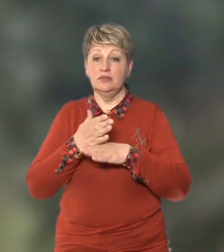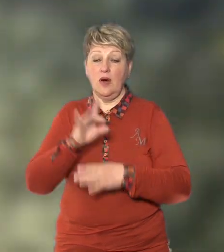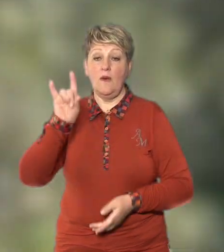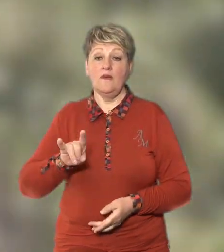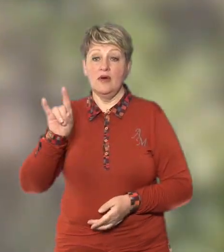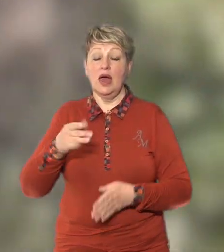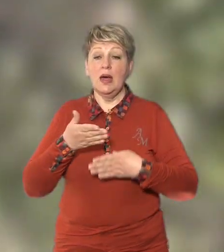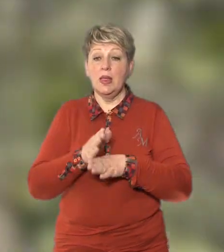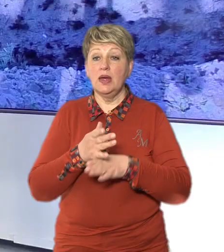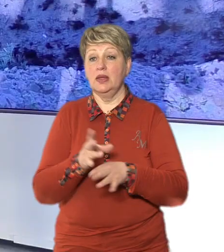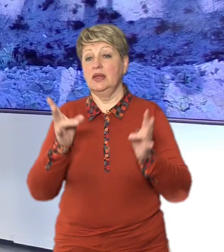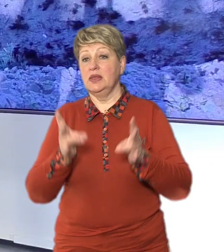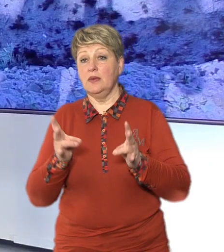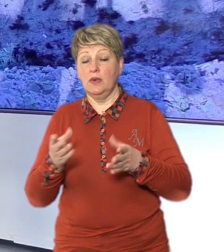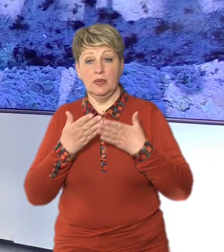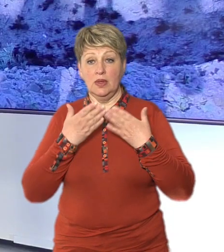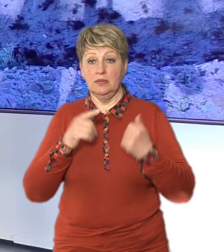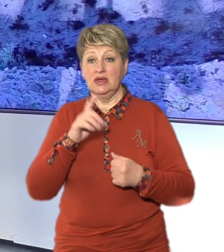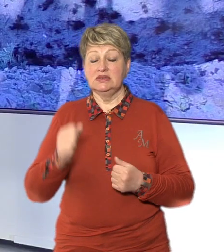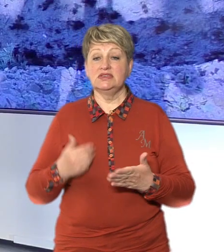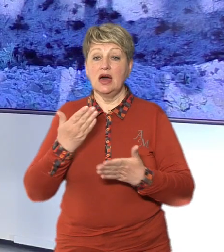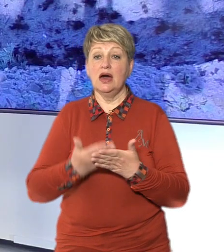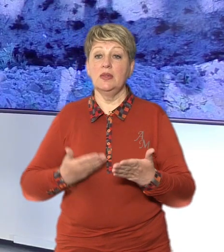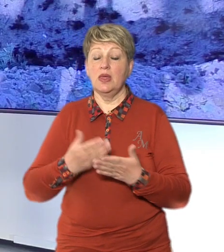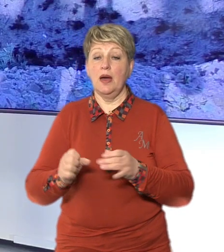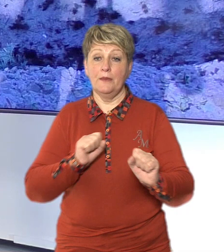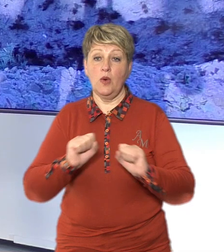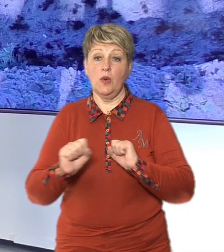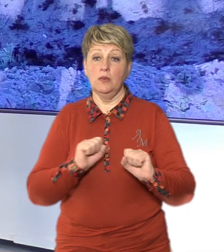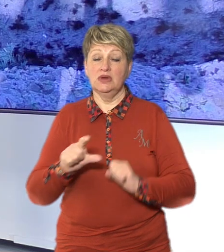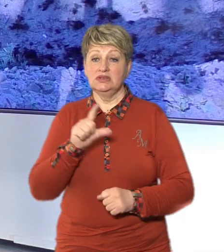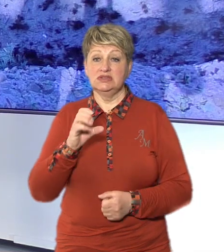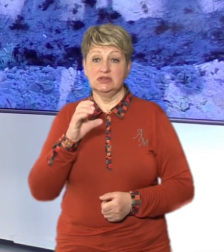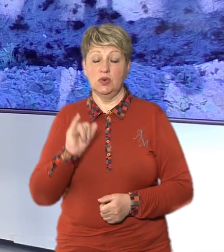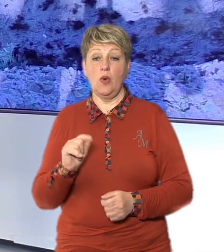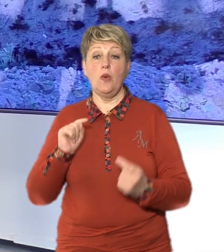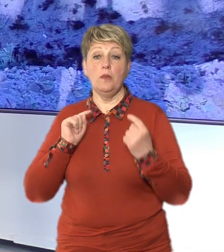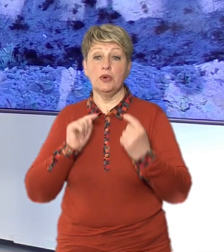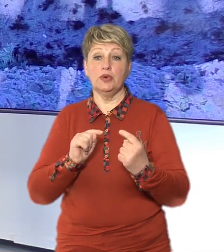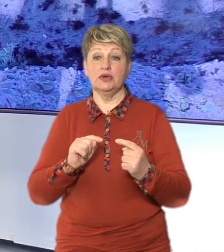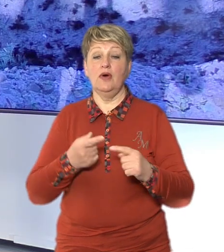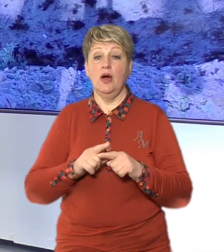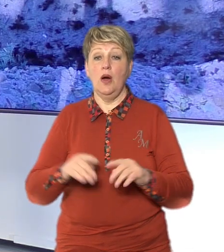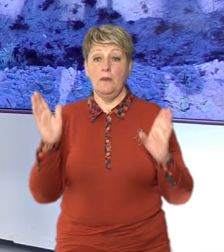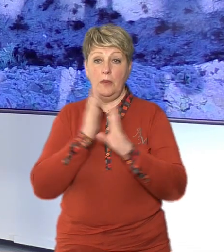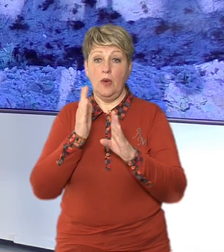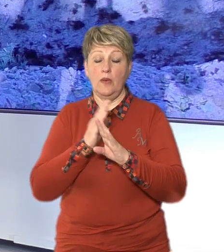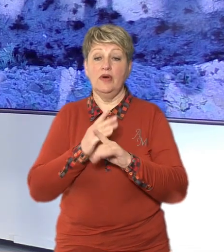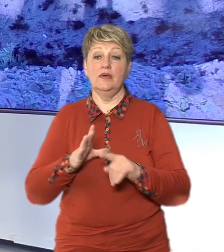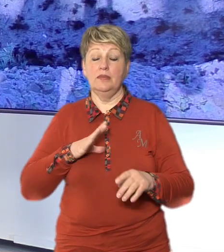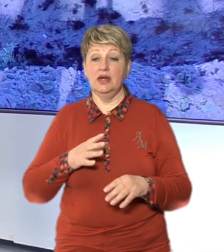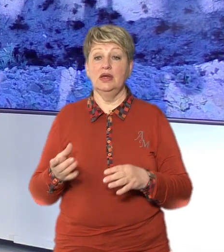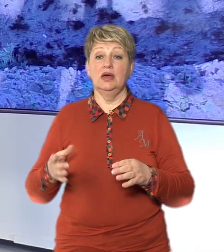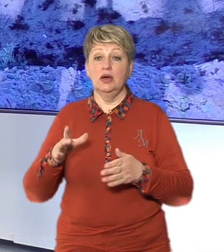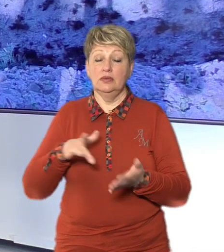травмованих немає за даними командування повітряних сил збройних сил України протиповітряна оборона знищила 23 із 25